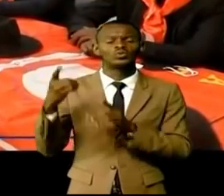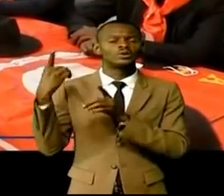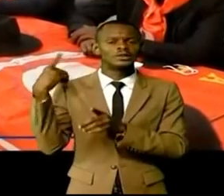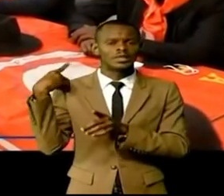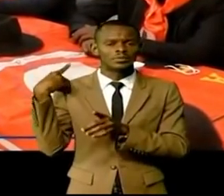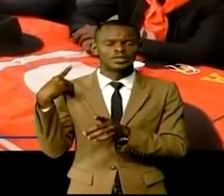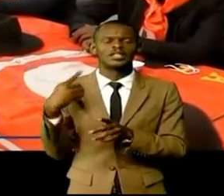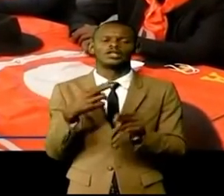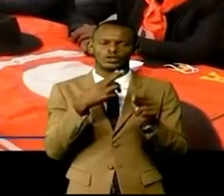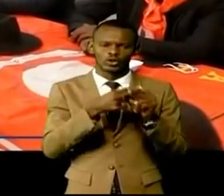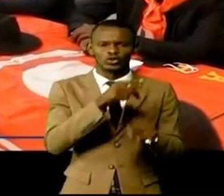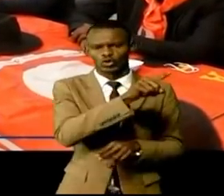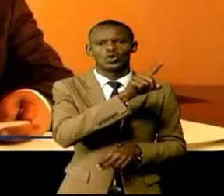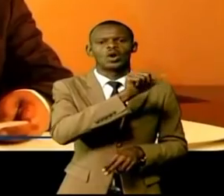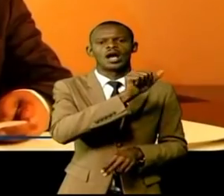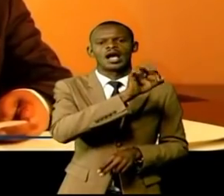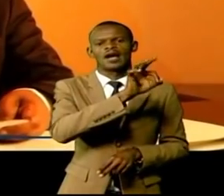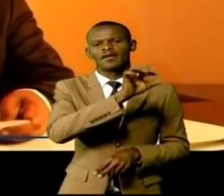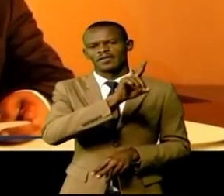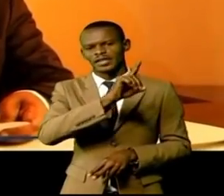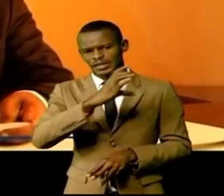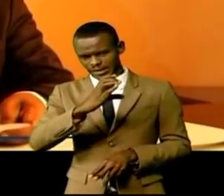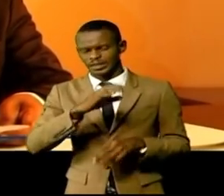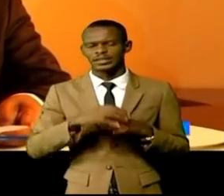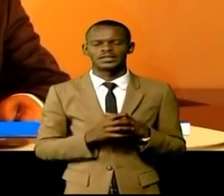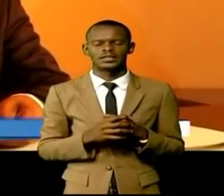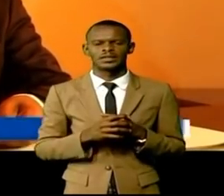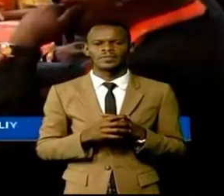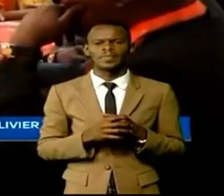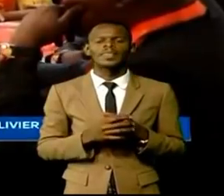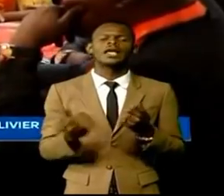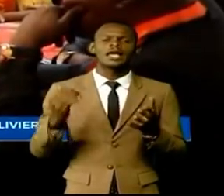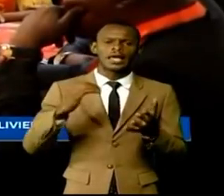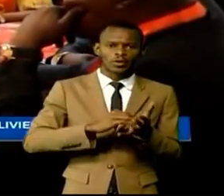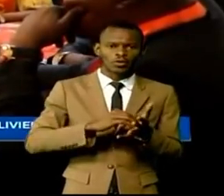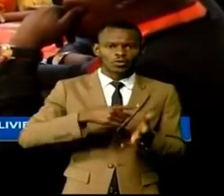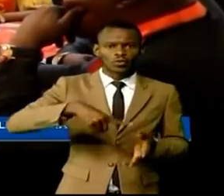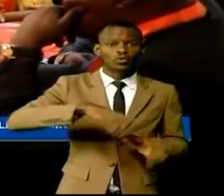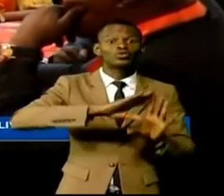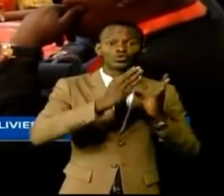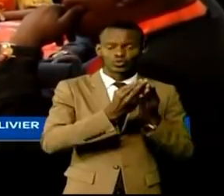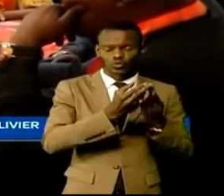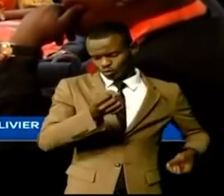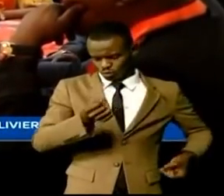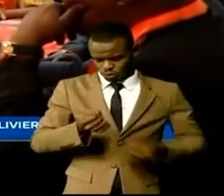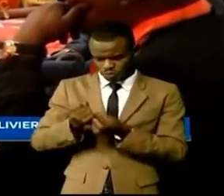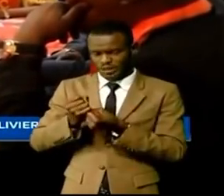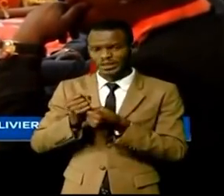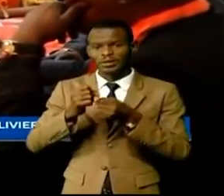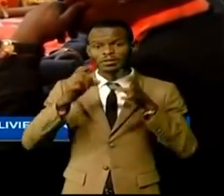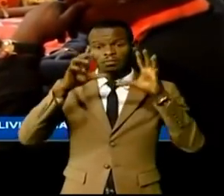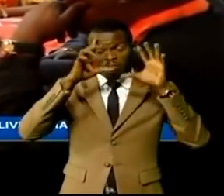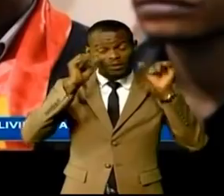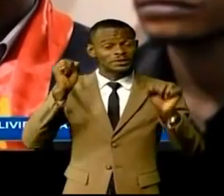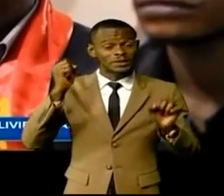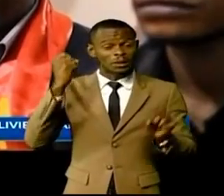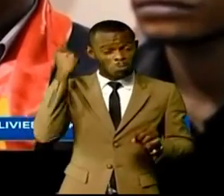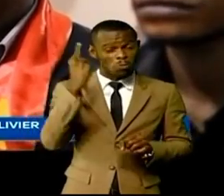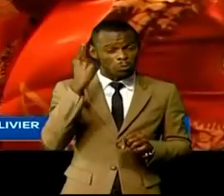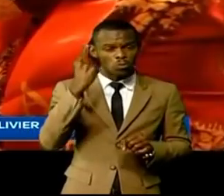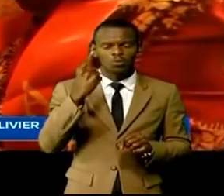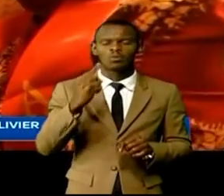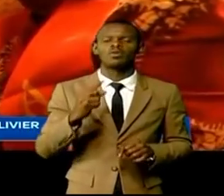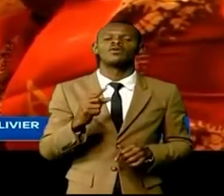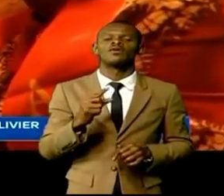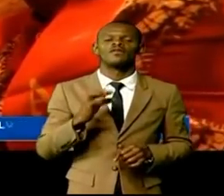candidat à la présidentielle déjà choisi Félix-Antoine Tiseke de Tchilombo à en croire la présidente ad interim